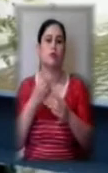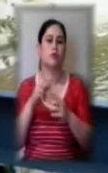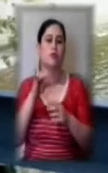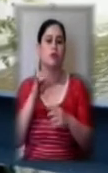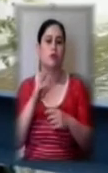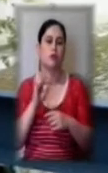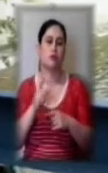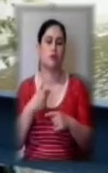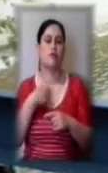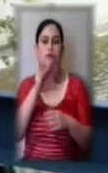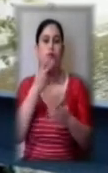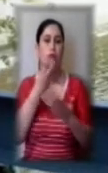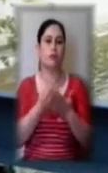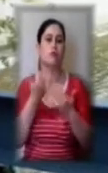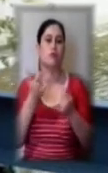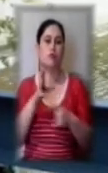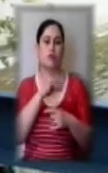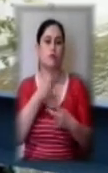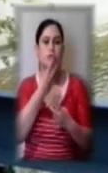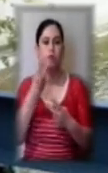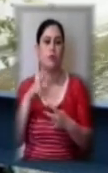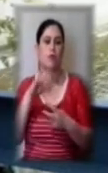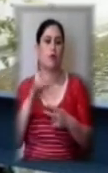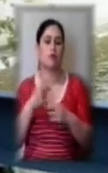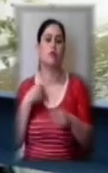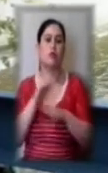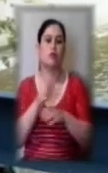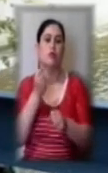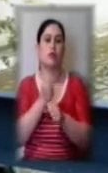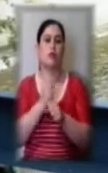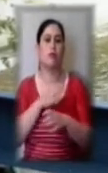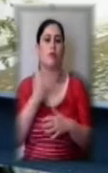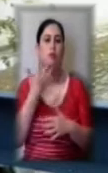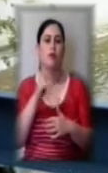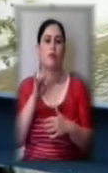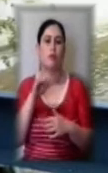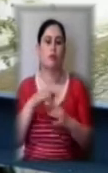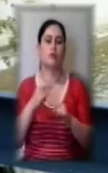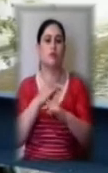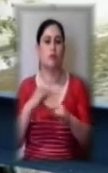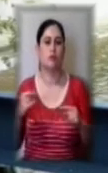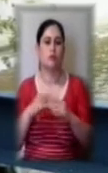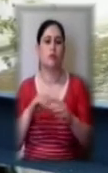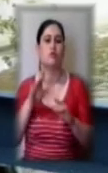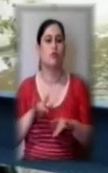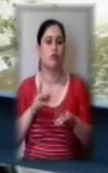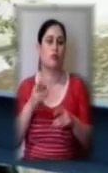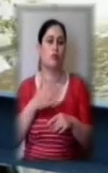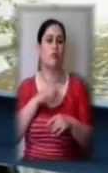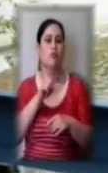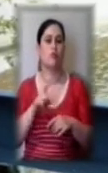бачили сьогодні, коли ми обстежували плящу, додатково зроблений 5 комплектів столів зі стільцями для наших людей, для дачників.